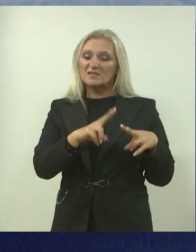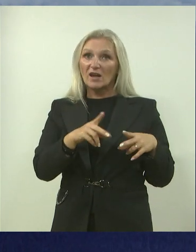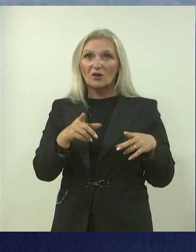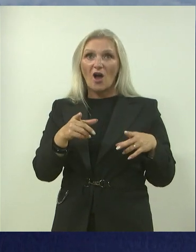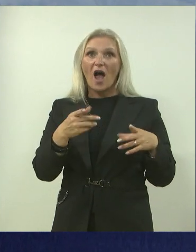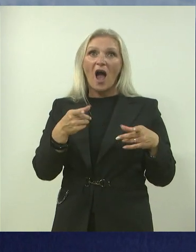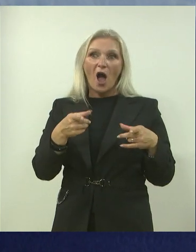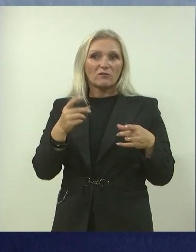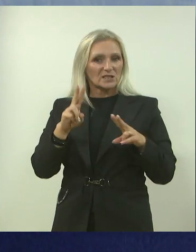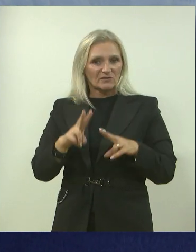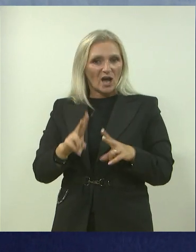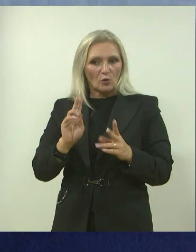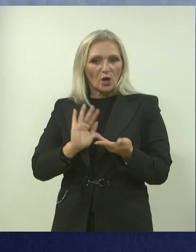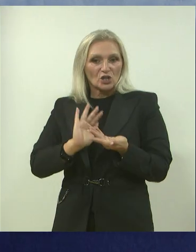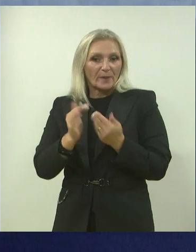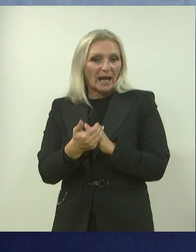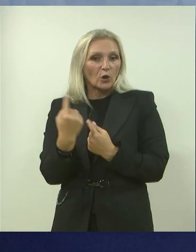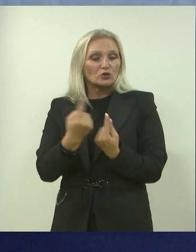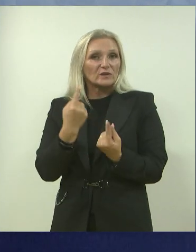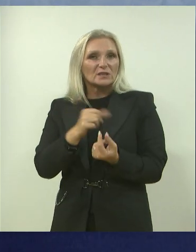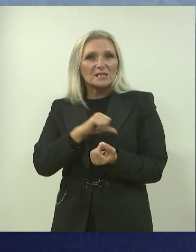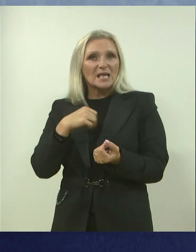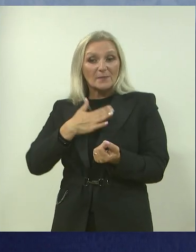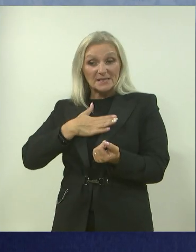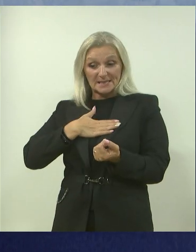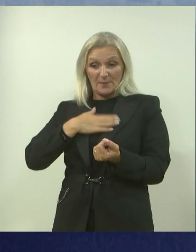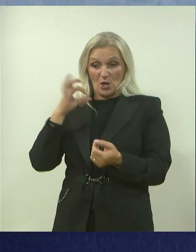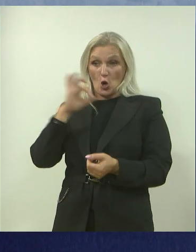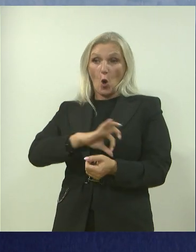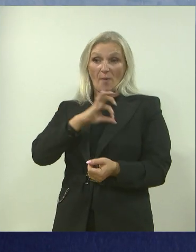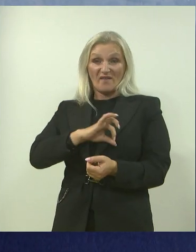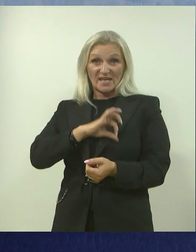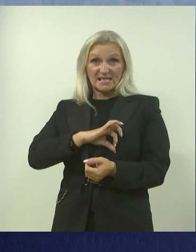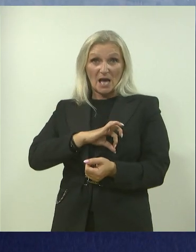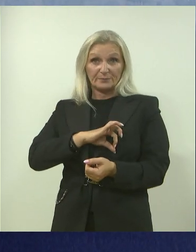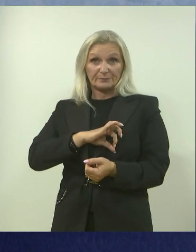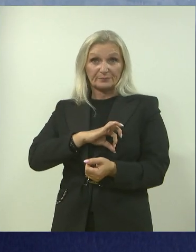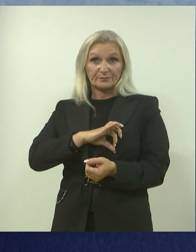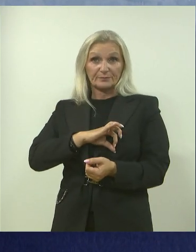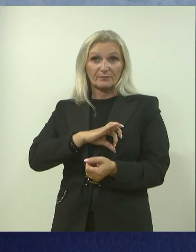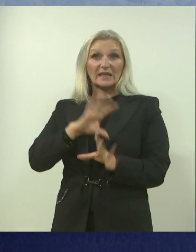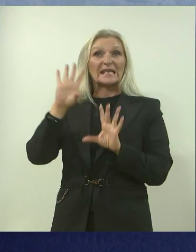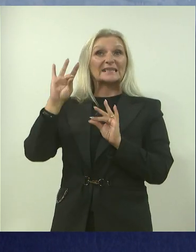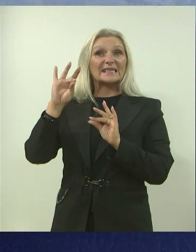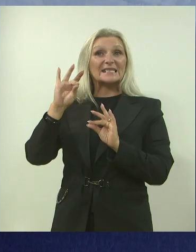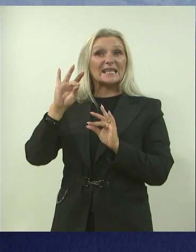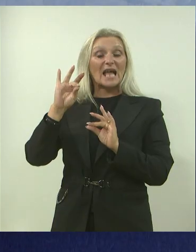prilagođavaš uvjetima, a drugo, stavio sam sam sebi jednu obavezu, da ću doći za deset dana u Brisel, častno,